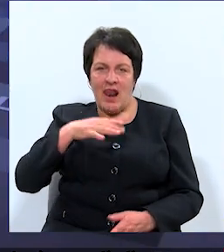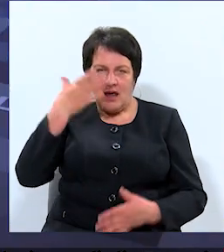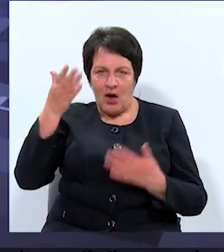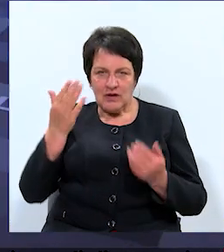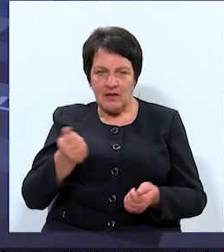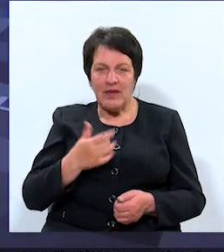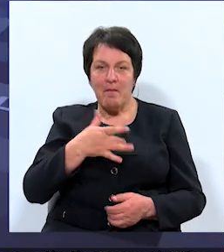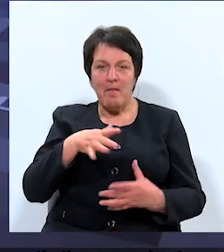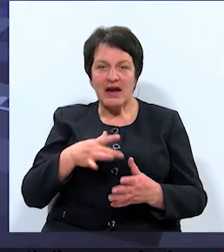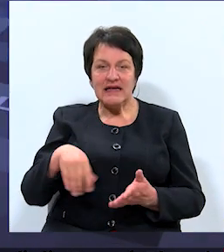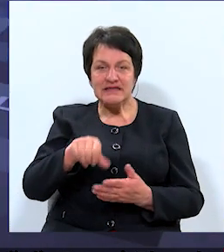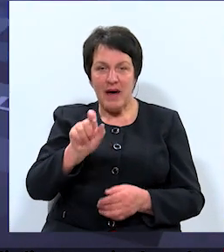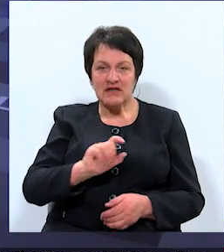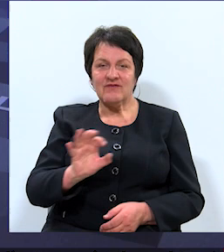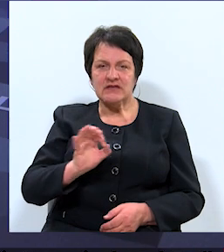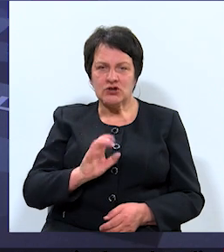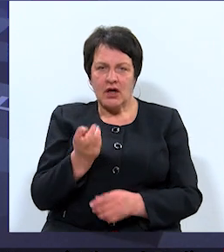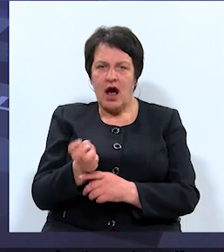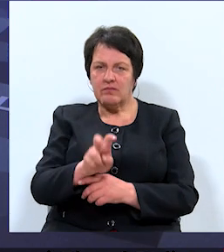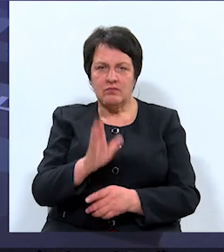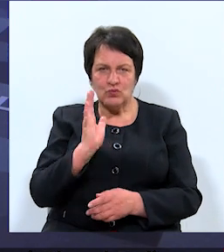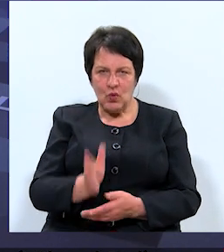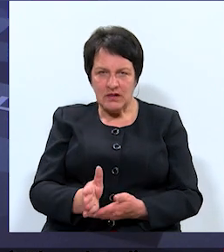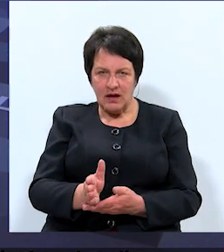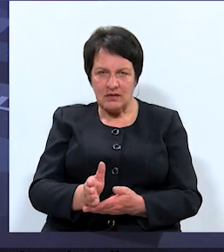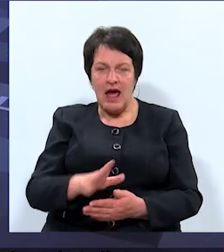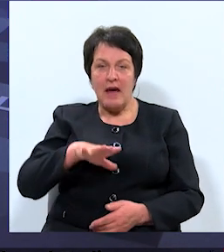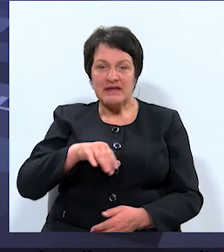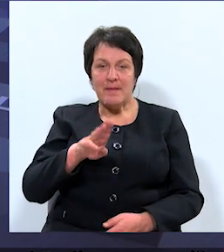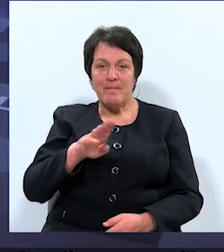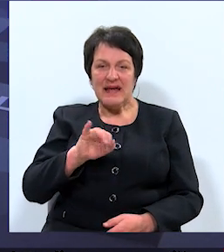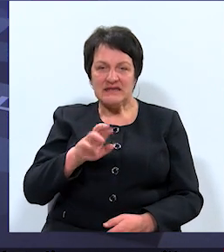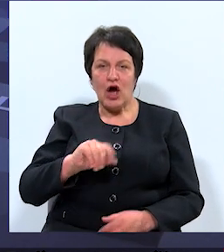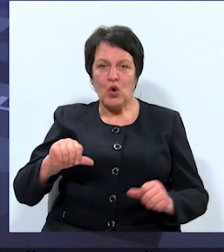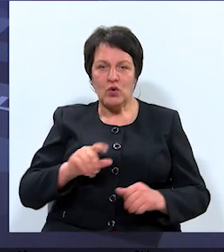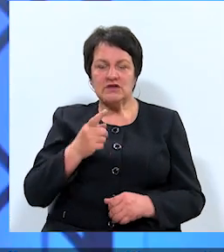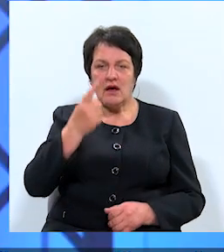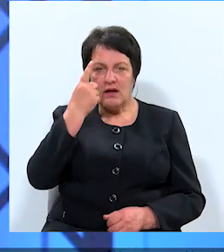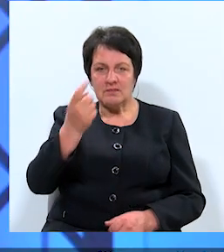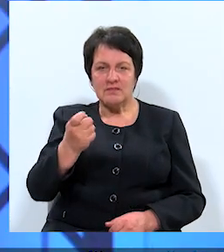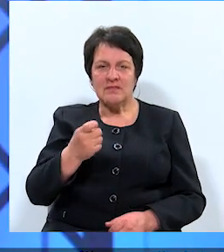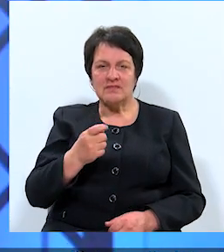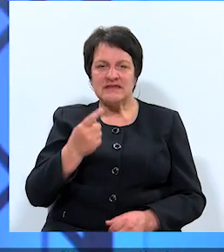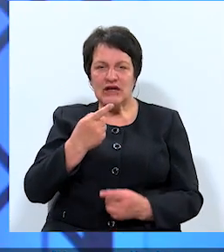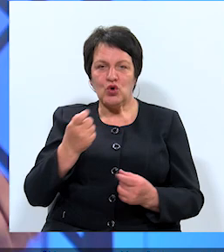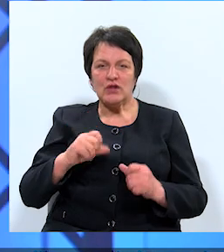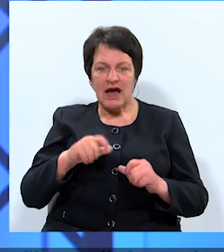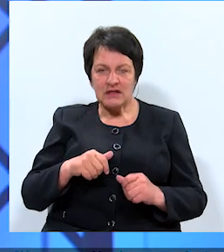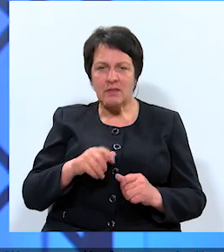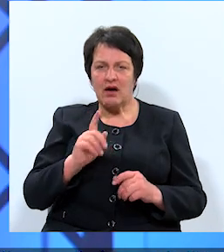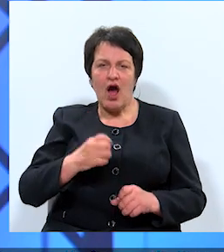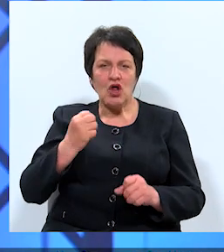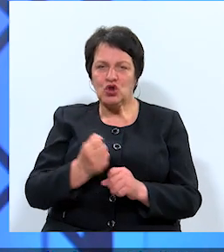partijas pārstāvi sacīja, ka būšot noteikti. Tad Mirskakungs atbildēja RTV ziņu dienestam, ka tomēr